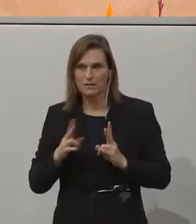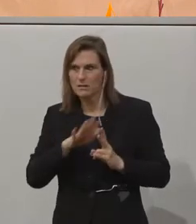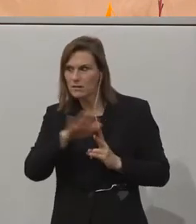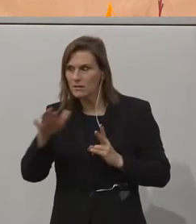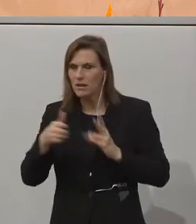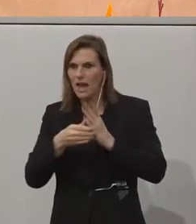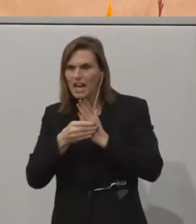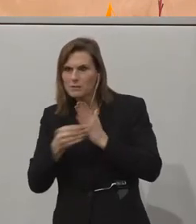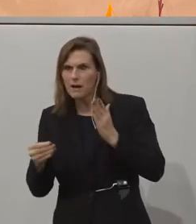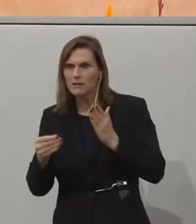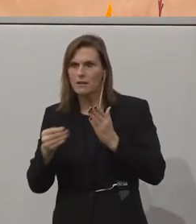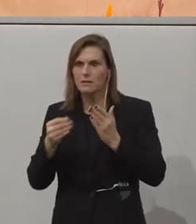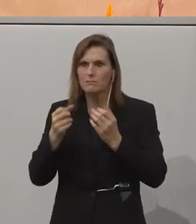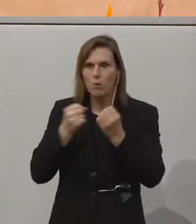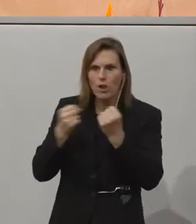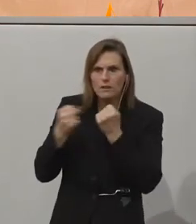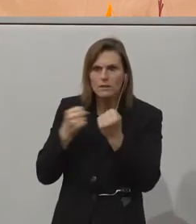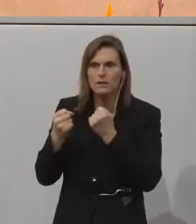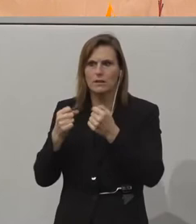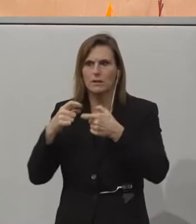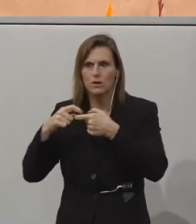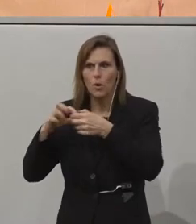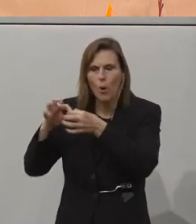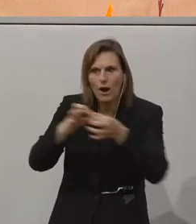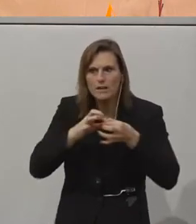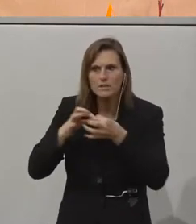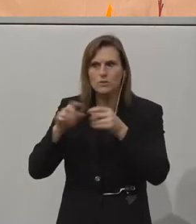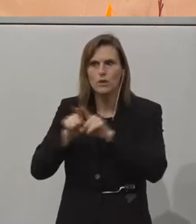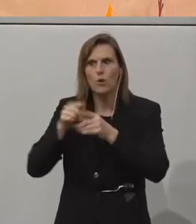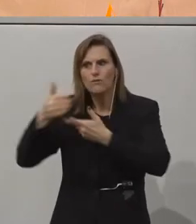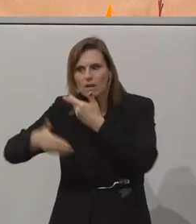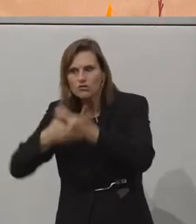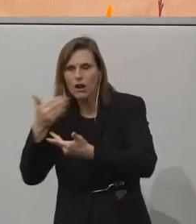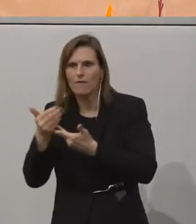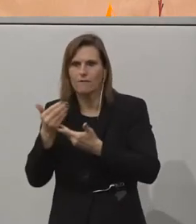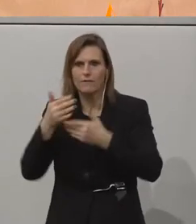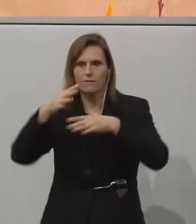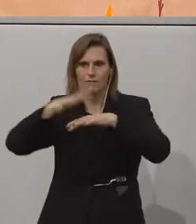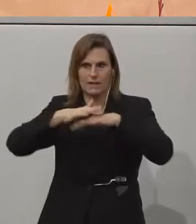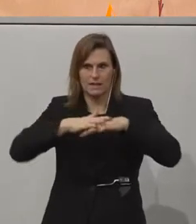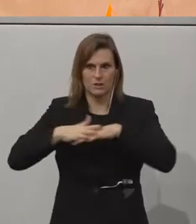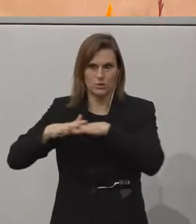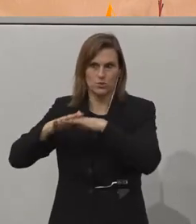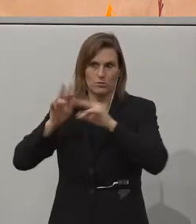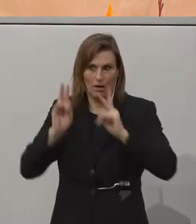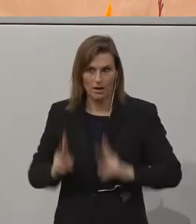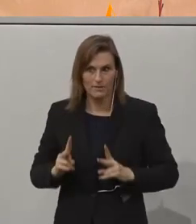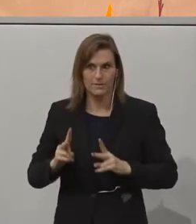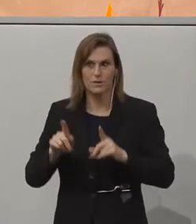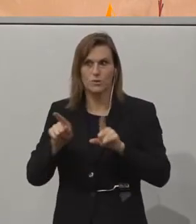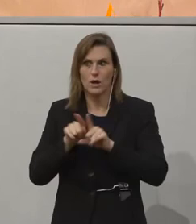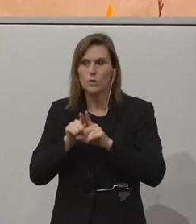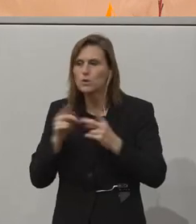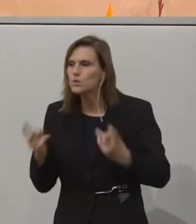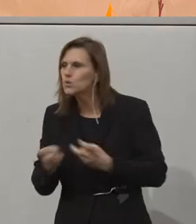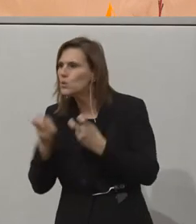aus Politik, aus Organisationen und der Wirtschaft zu vernetzen und nach Unterstützung